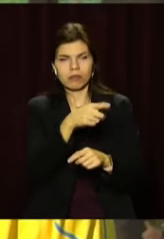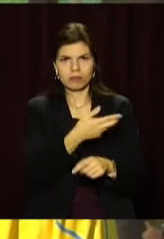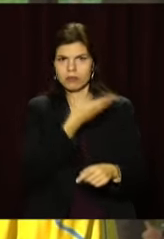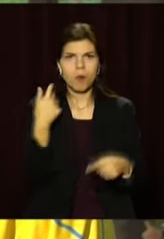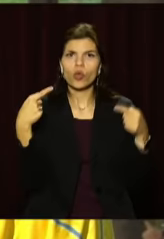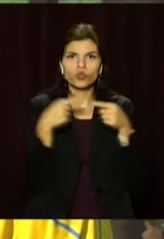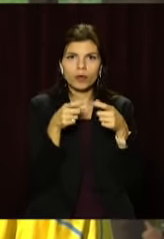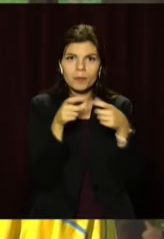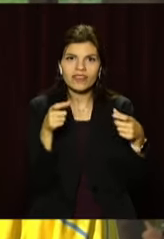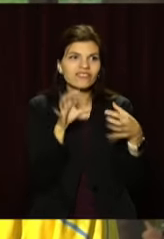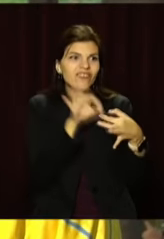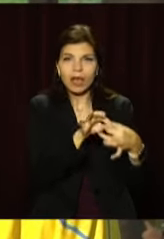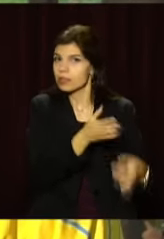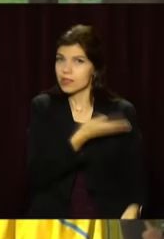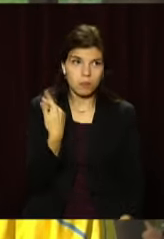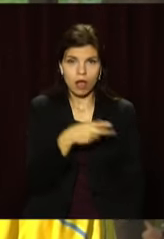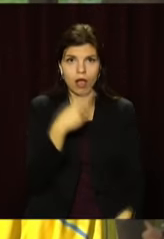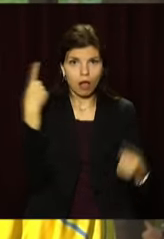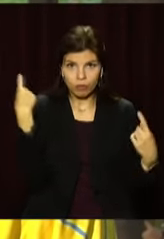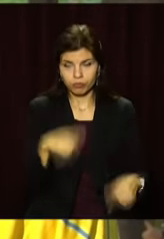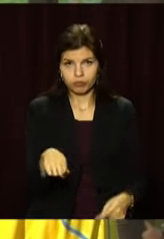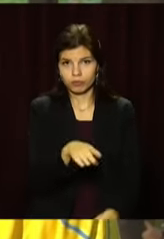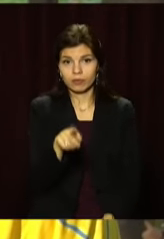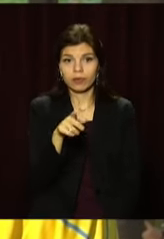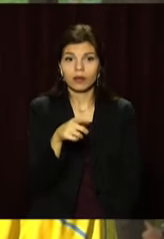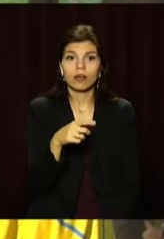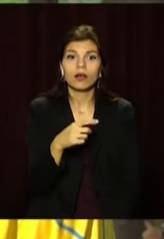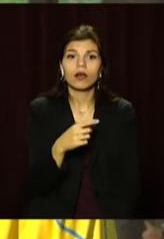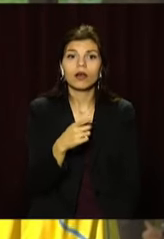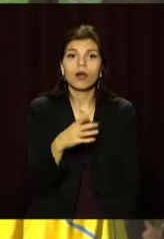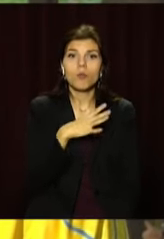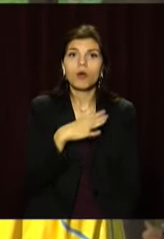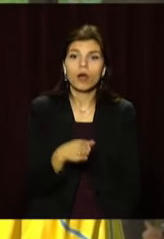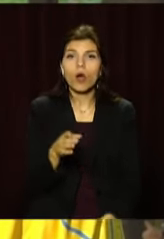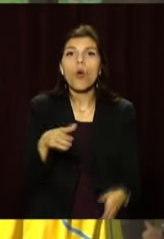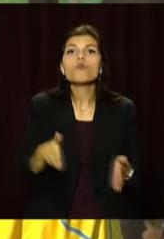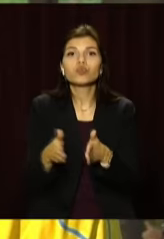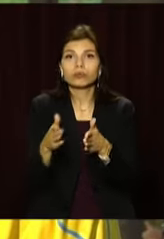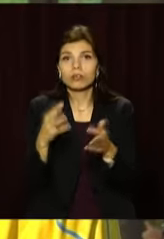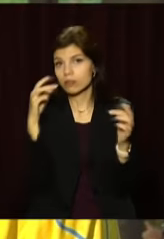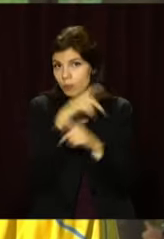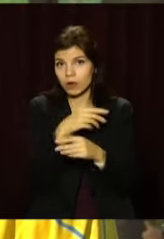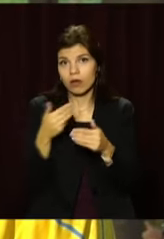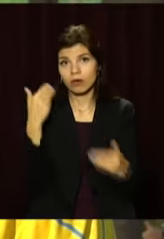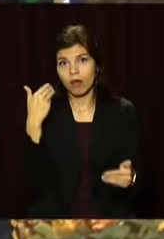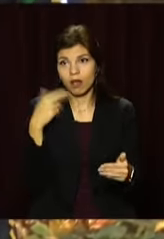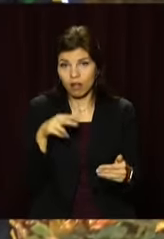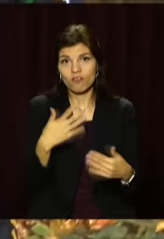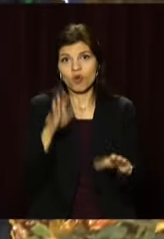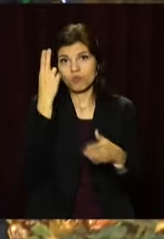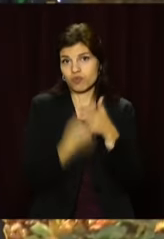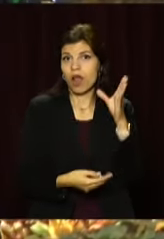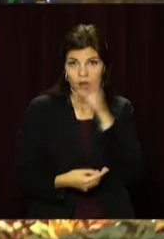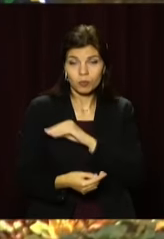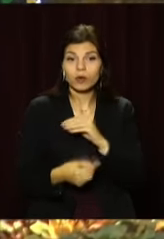точної прив'язки. Наприклад, не можна неправильний путь руху вибрати зарані проіграшний. Загалом